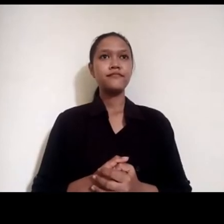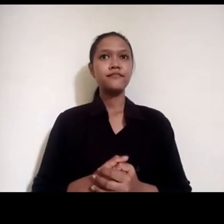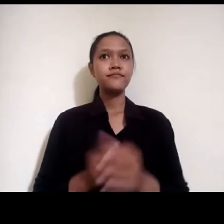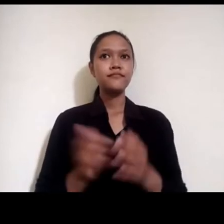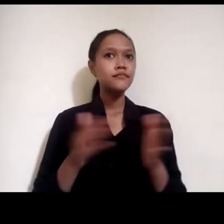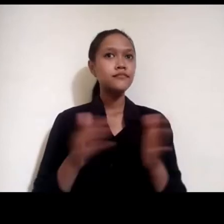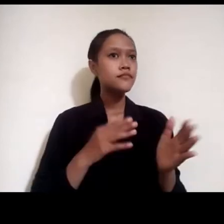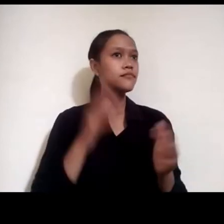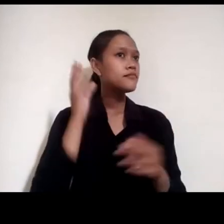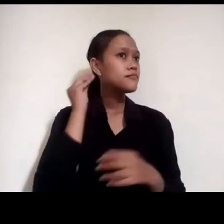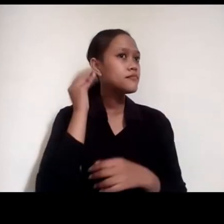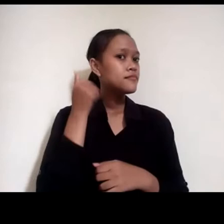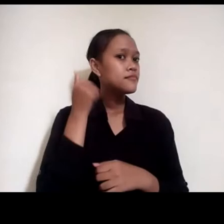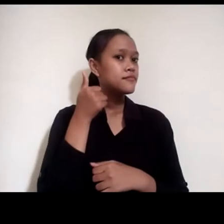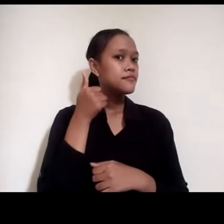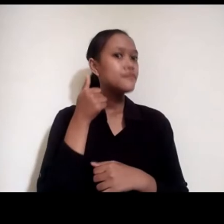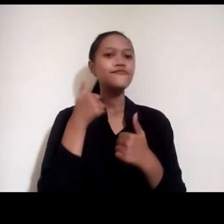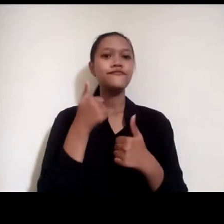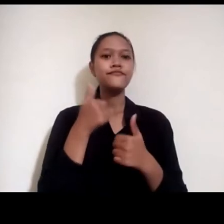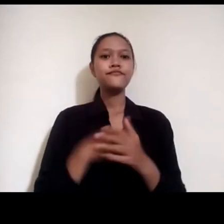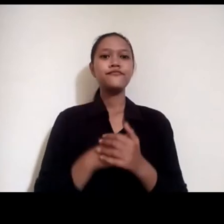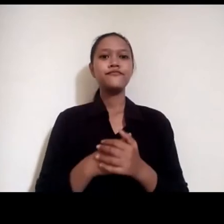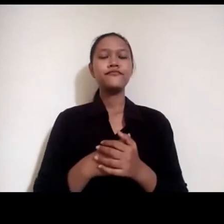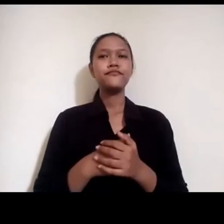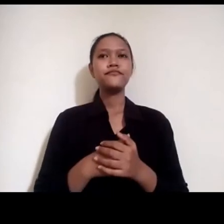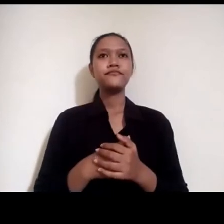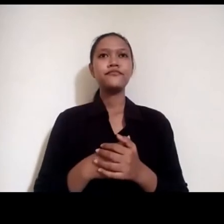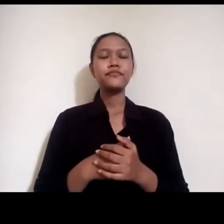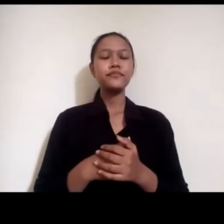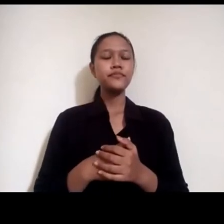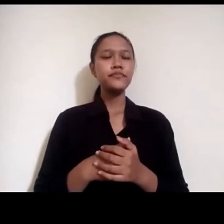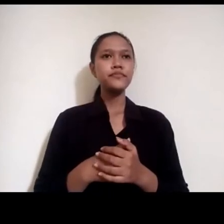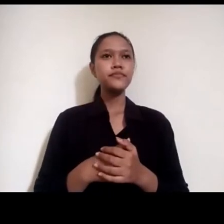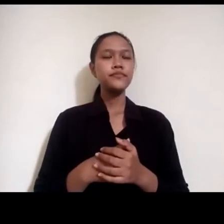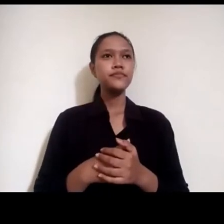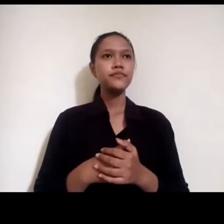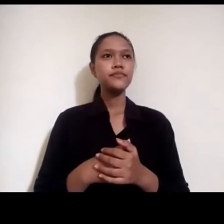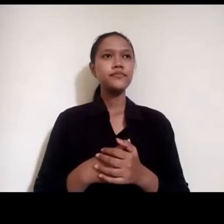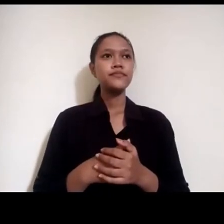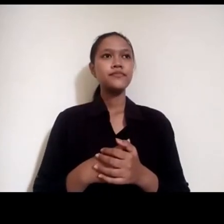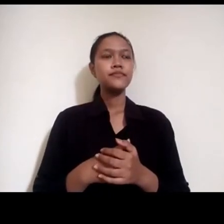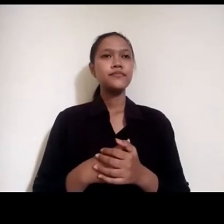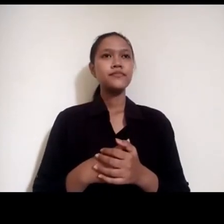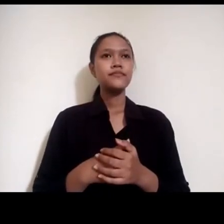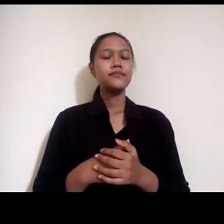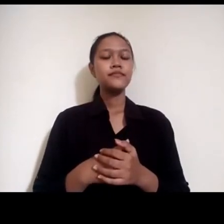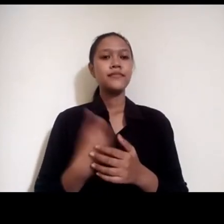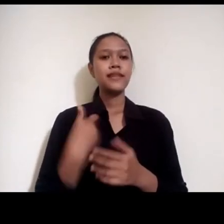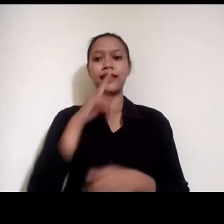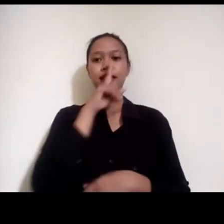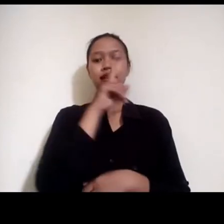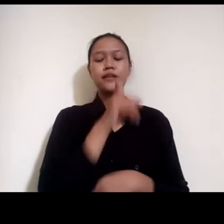silahkan silahkan mas ini mas